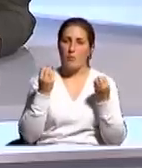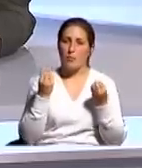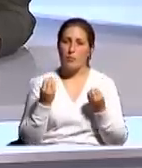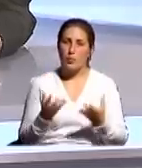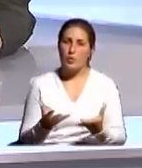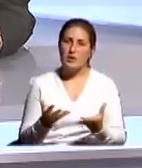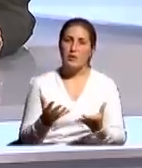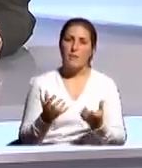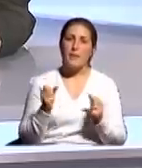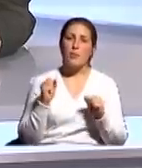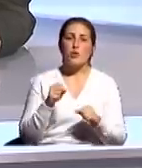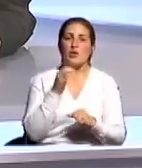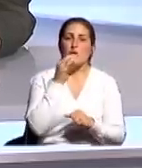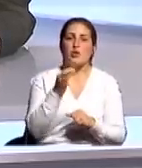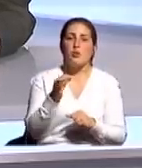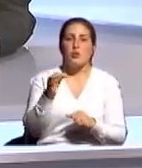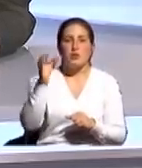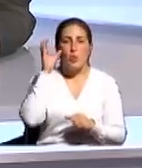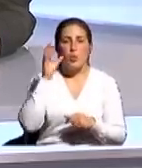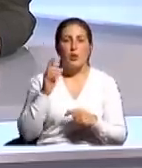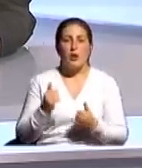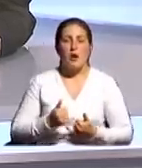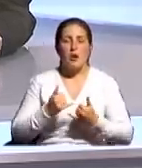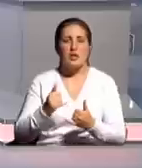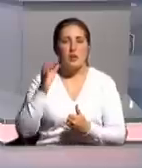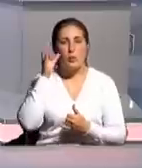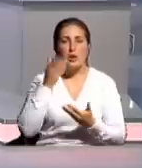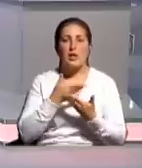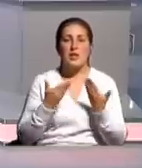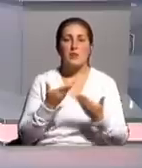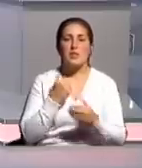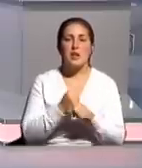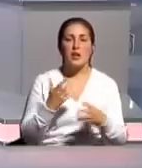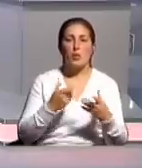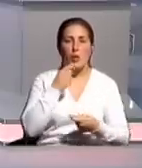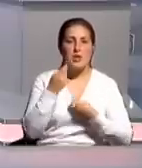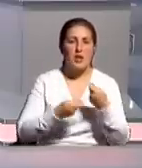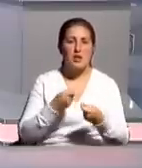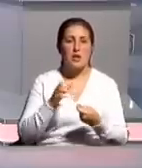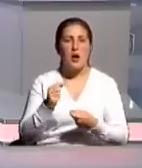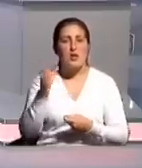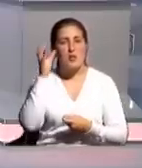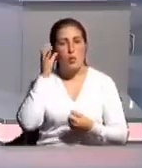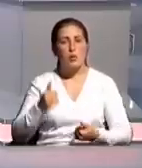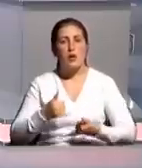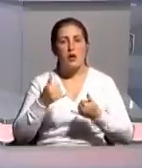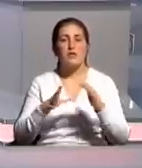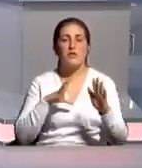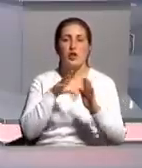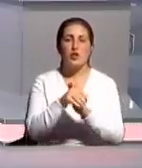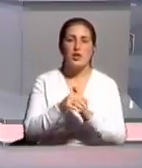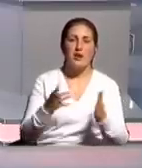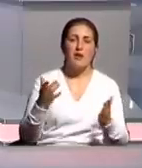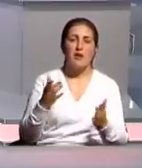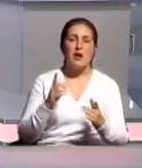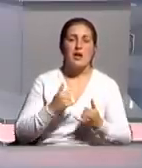можно так сказать, наука ради науки, для того, чтобы мы сделали какой-то анализ, а наука ради вложений, ради